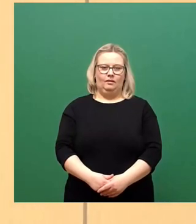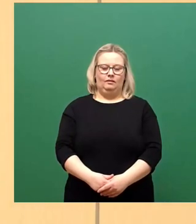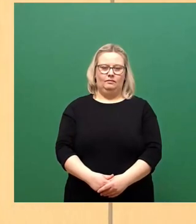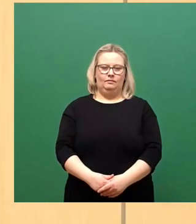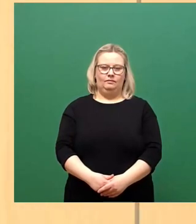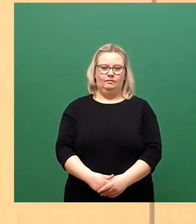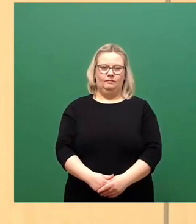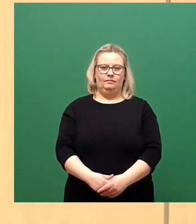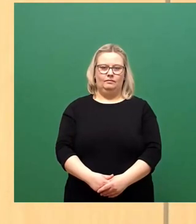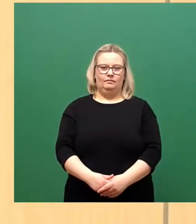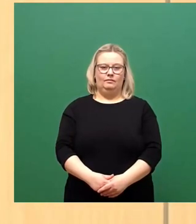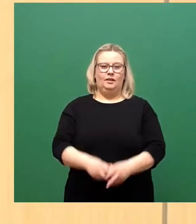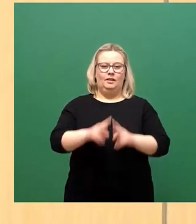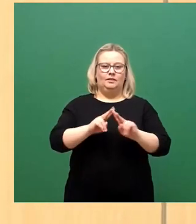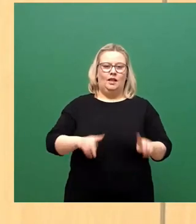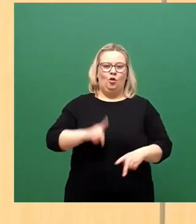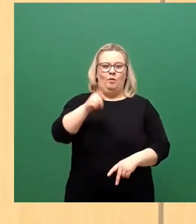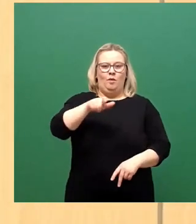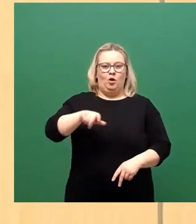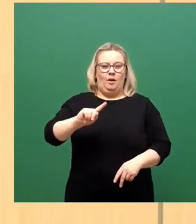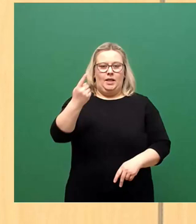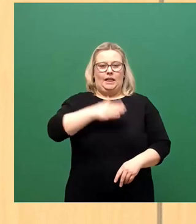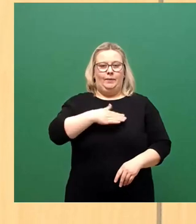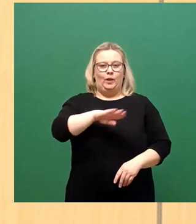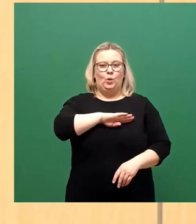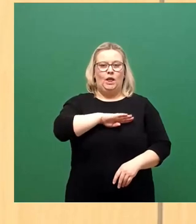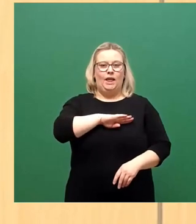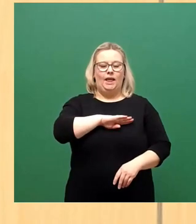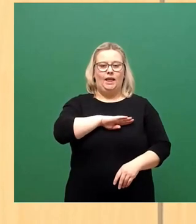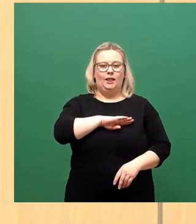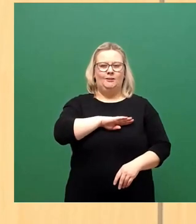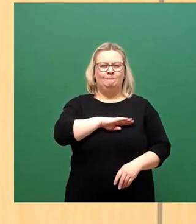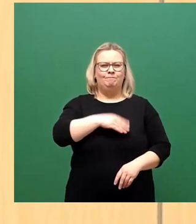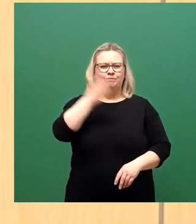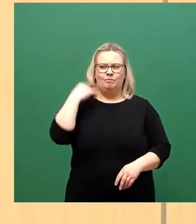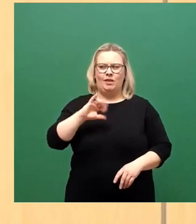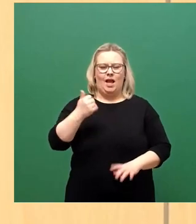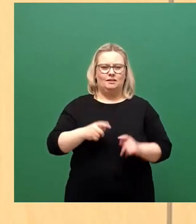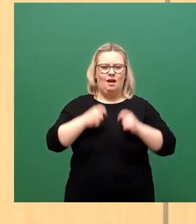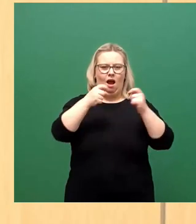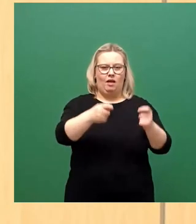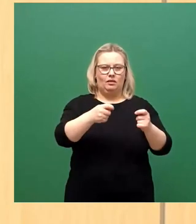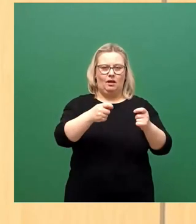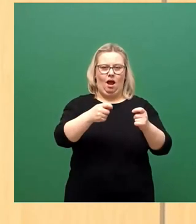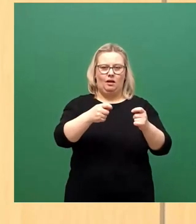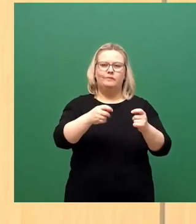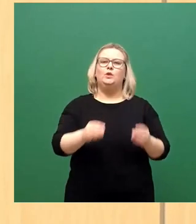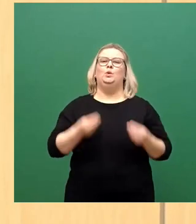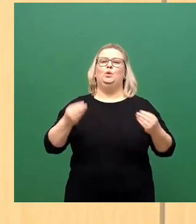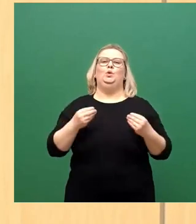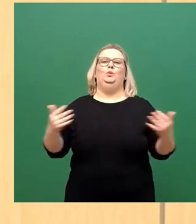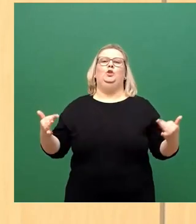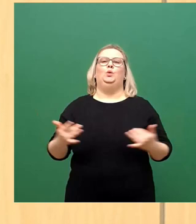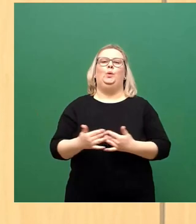Sehr geehrter Herr Oberbürgermeister, liebe Kollegen, dieser Ursprungsantrag ist wirklich typisch grün. Es erscheint den